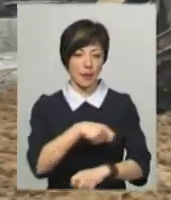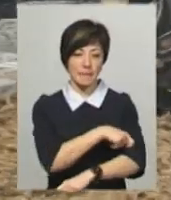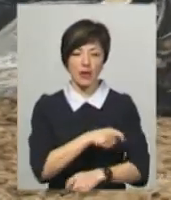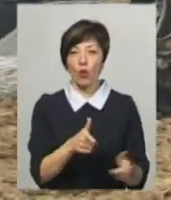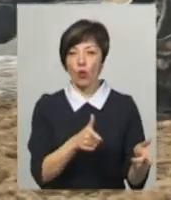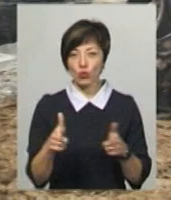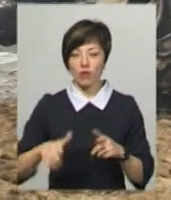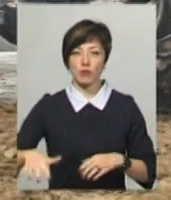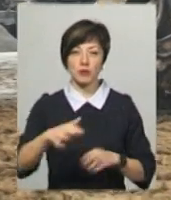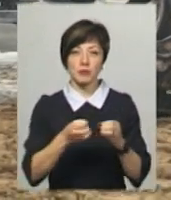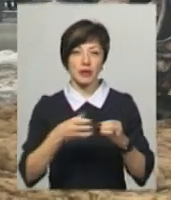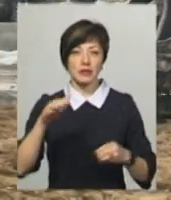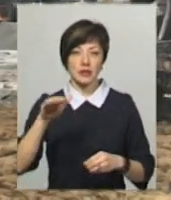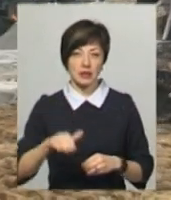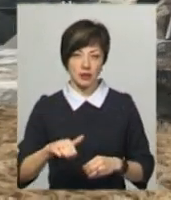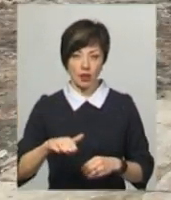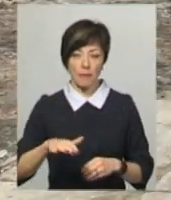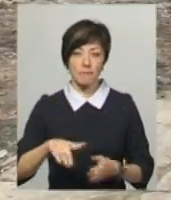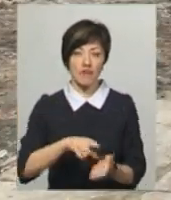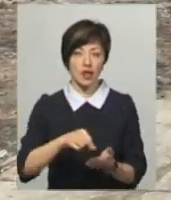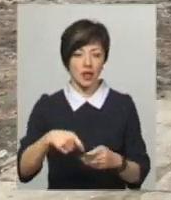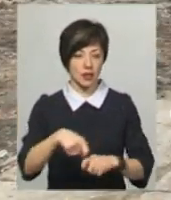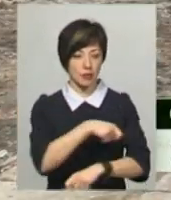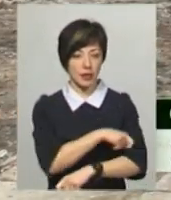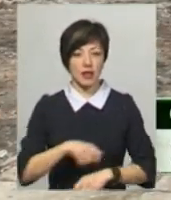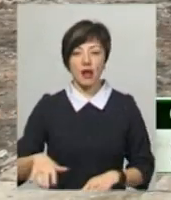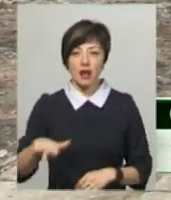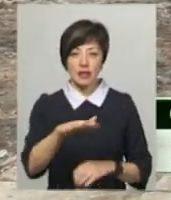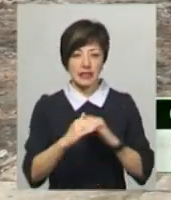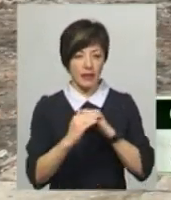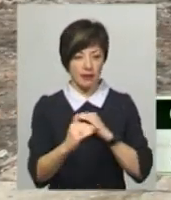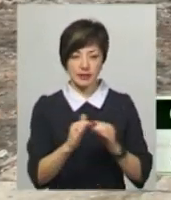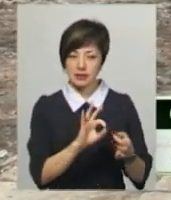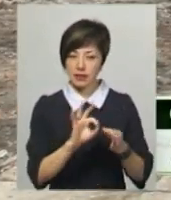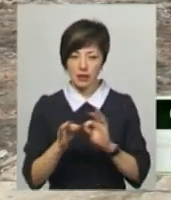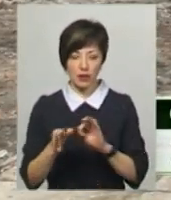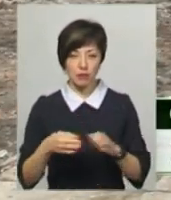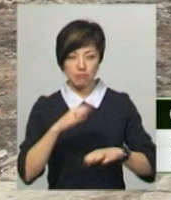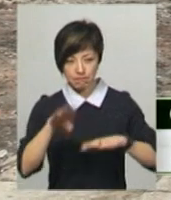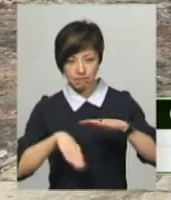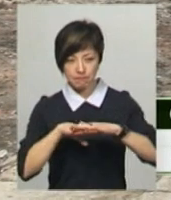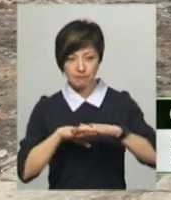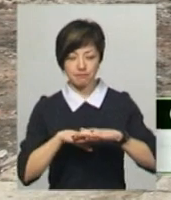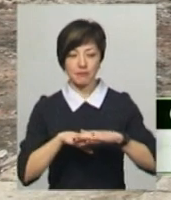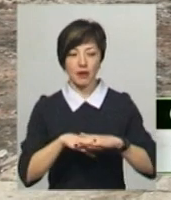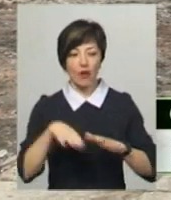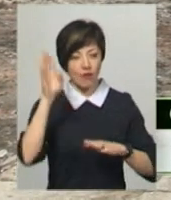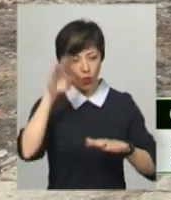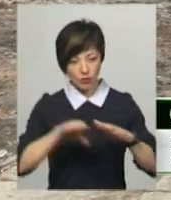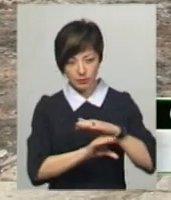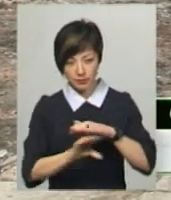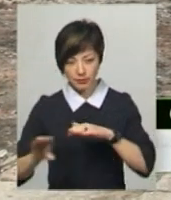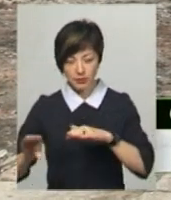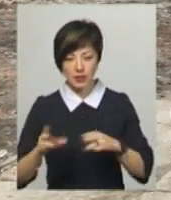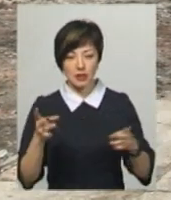'єкт матиме площу 15 тисяч квадратних метрів. Ділянка досить складна, тому що близькоповерхневі води. Технологічно потрібно буде